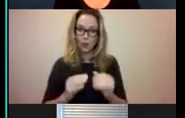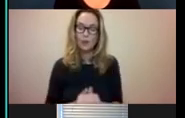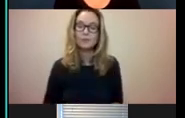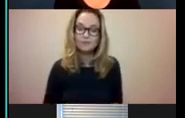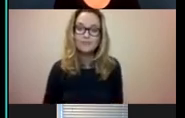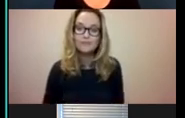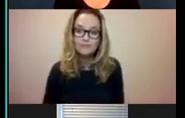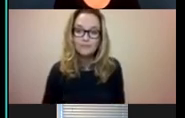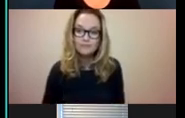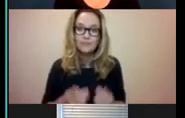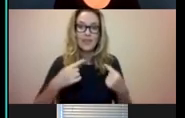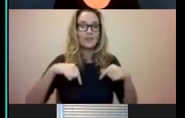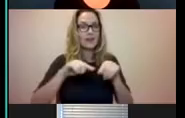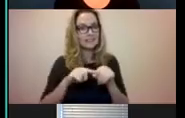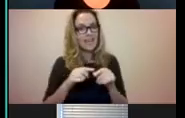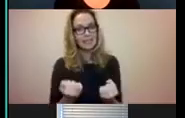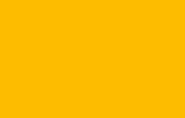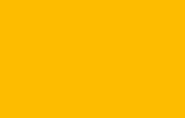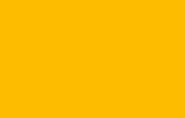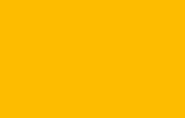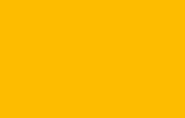ja, wij zijn er super blij mee.